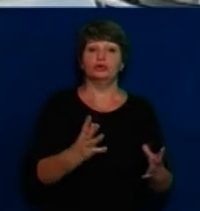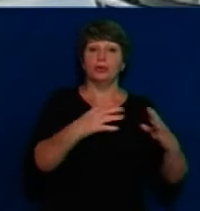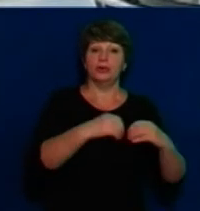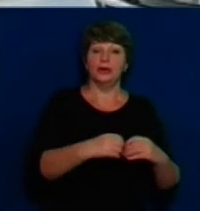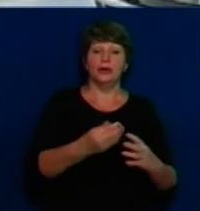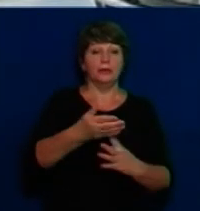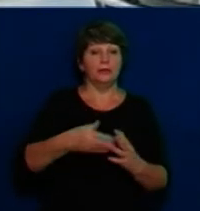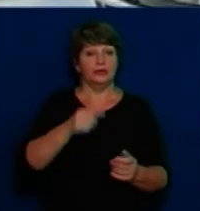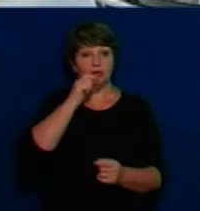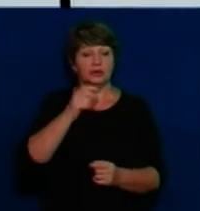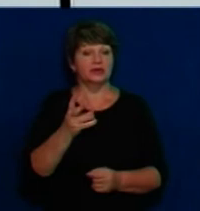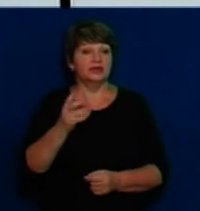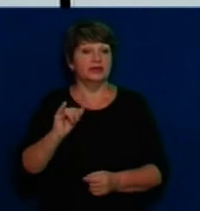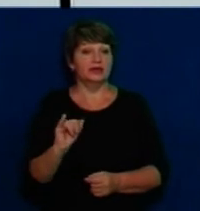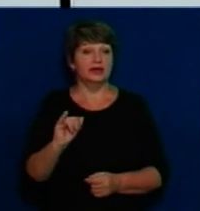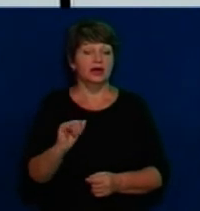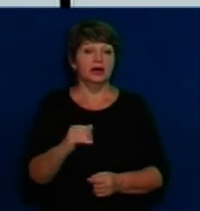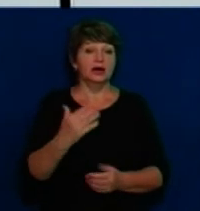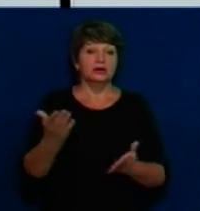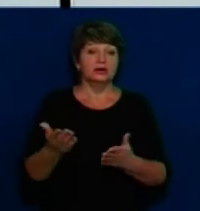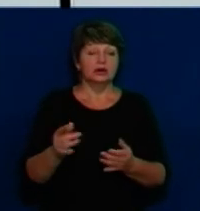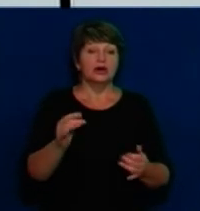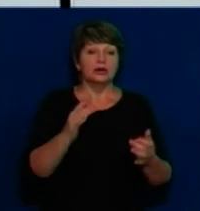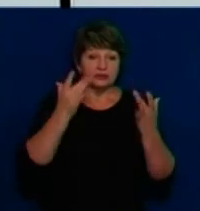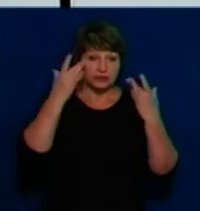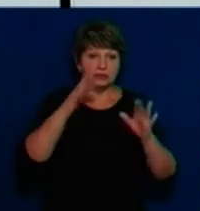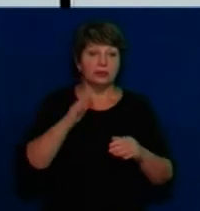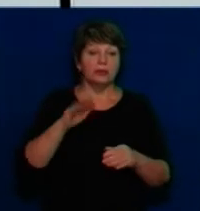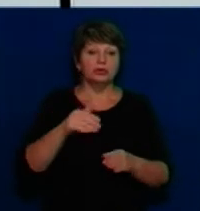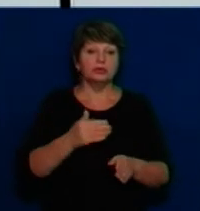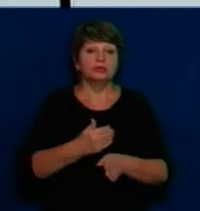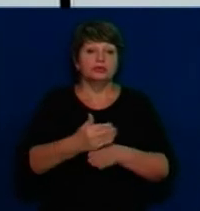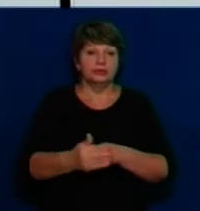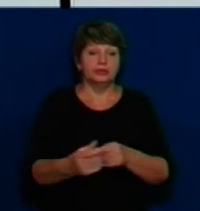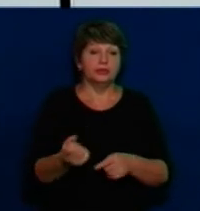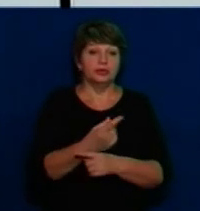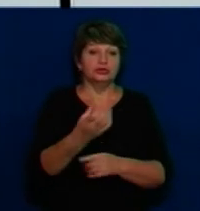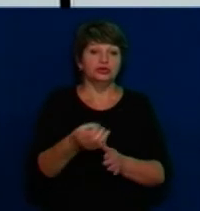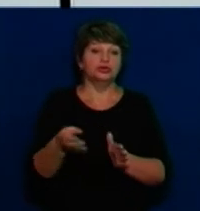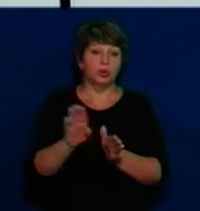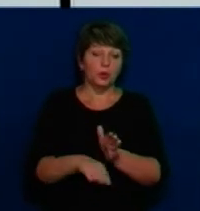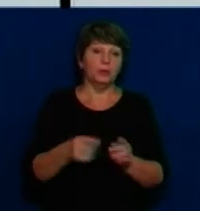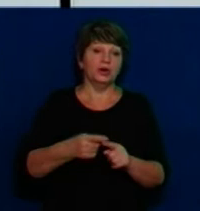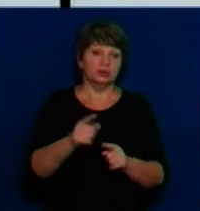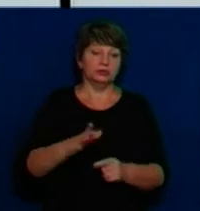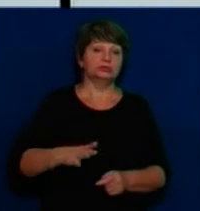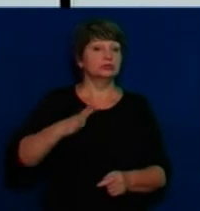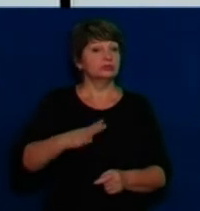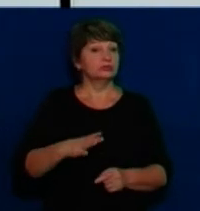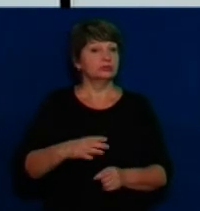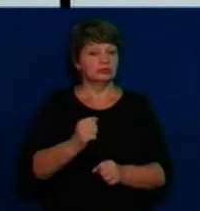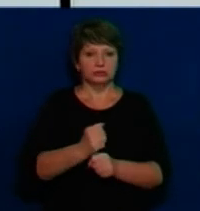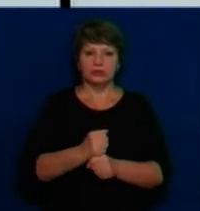тоді, як їх не спитають, і туди загонять, куди їм не хочеться. І це їх спонукало зробити вибір, скоріше всього.